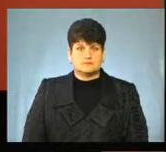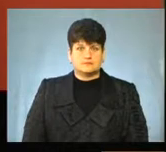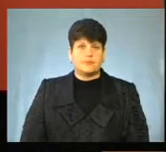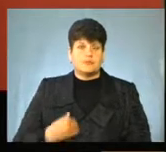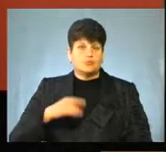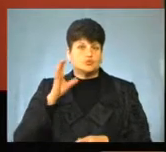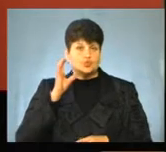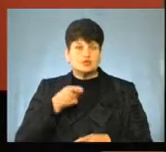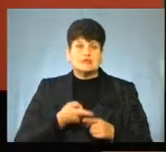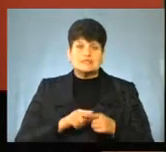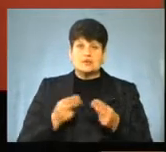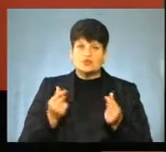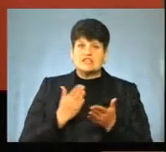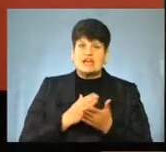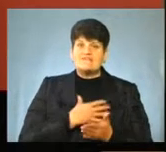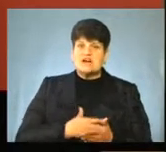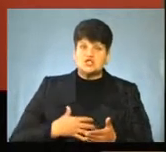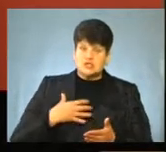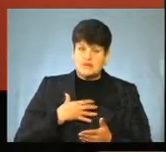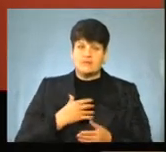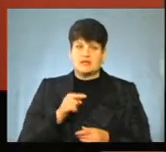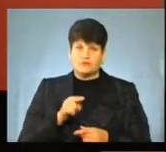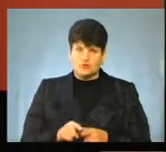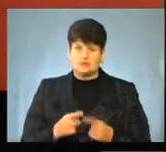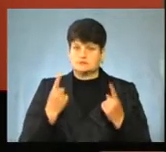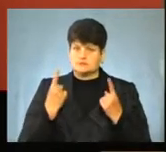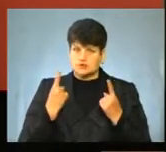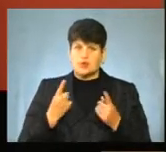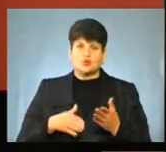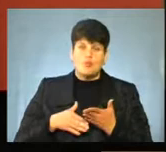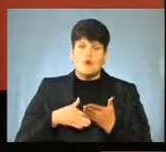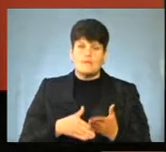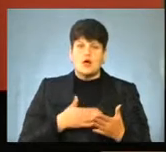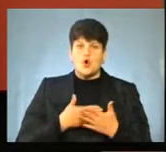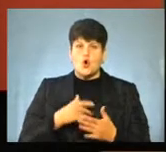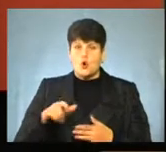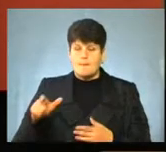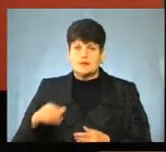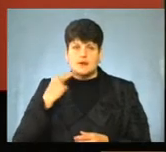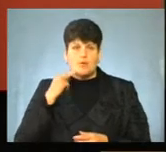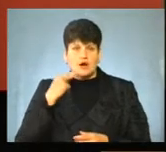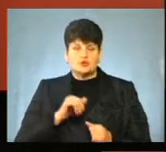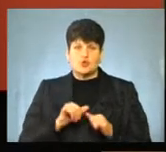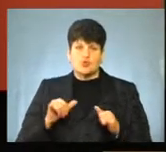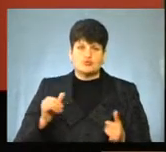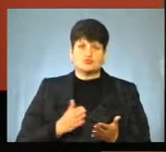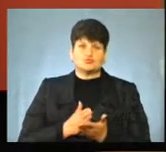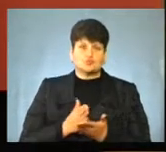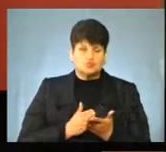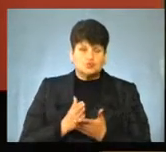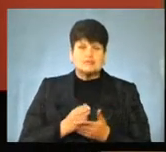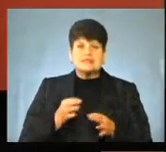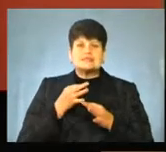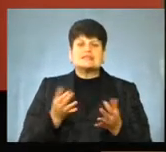Ми почули, що ці кошти є важливими, що вони суттєво допомагають громадам покращувати розвиток інфраструктури.